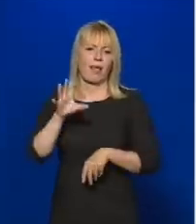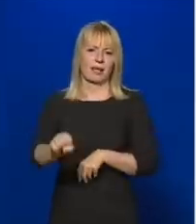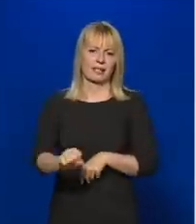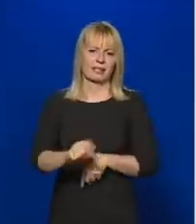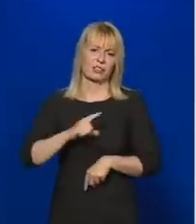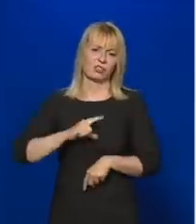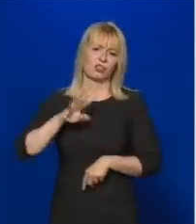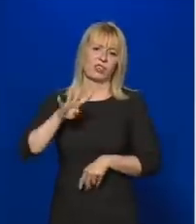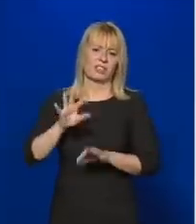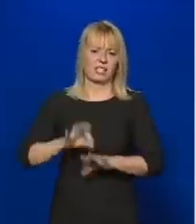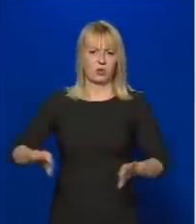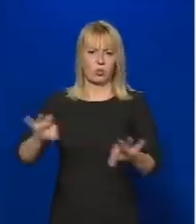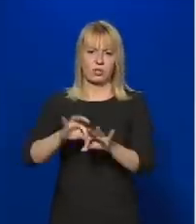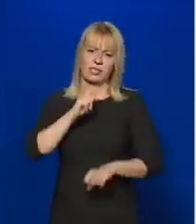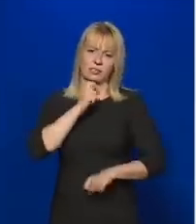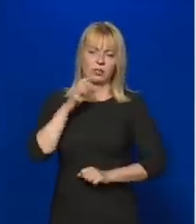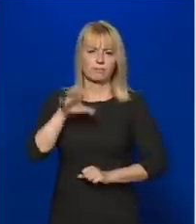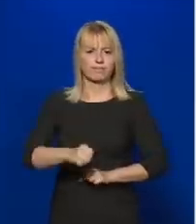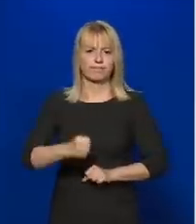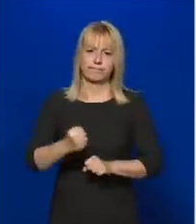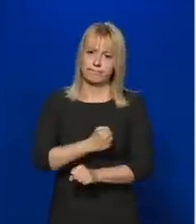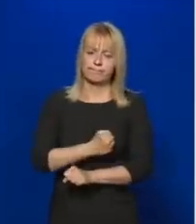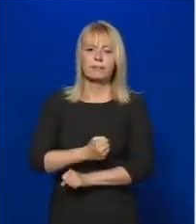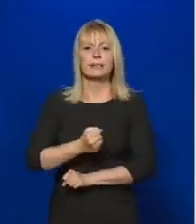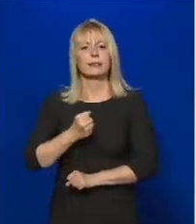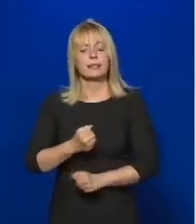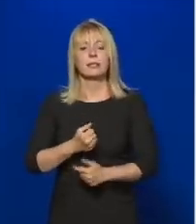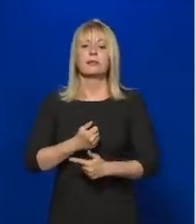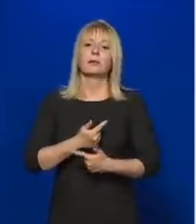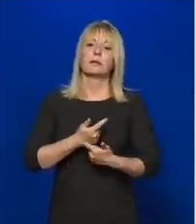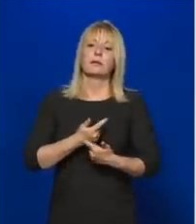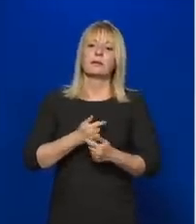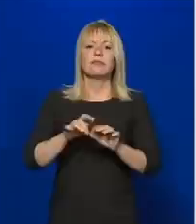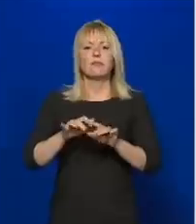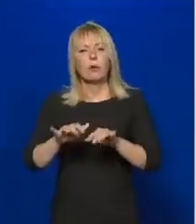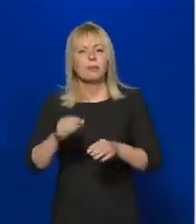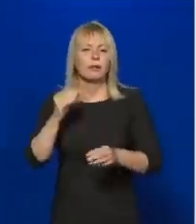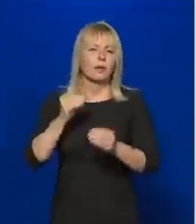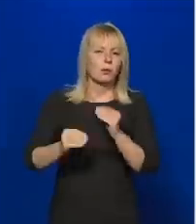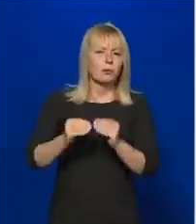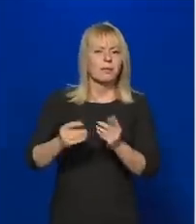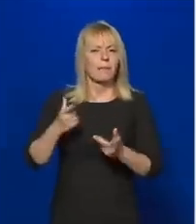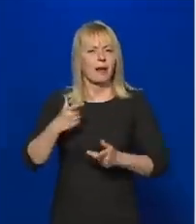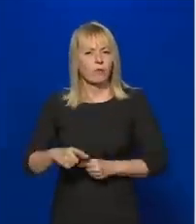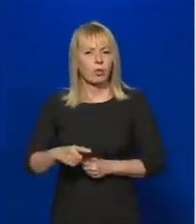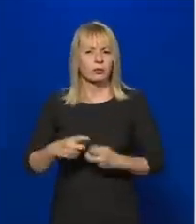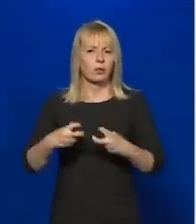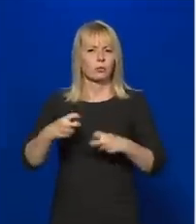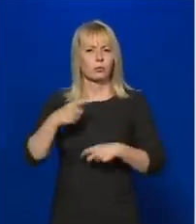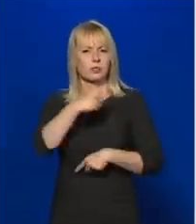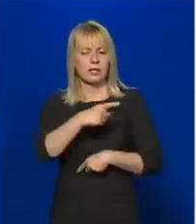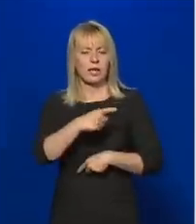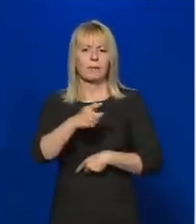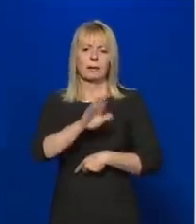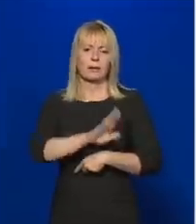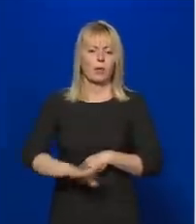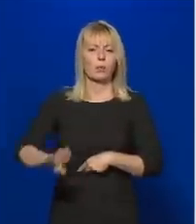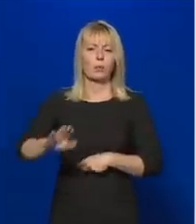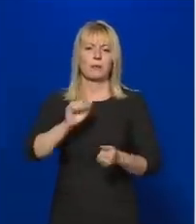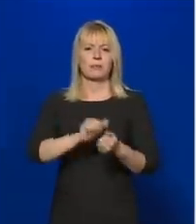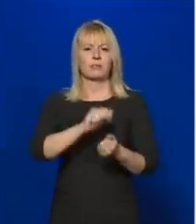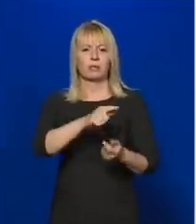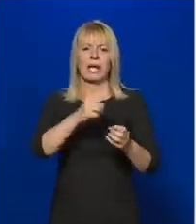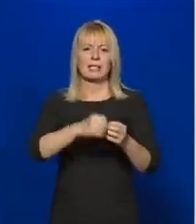országban következett be. Viszont informatikai bajok voltak Brüsszelben az Európai Bizottságnál, ezért